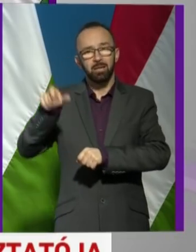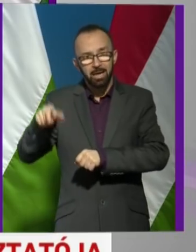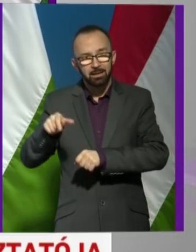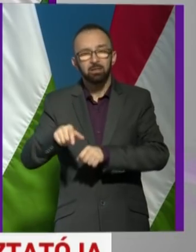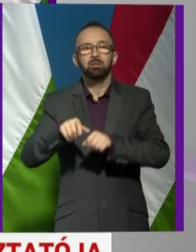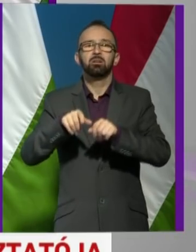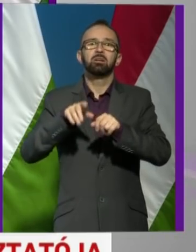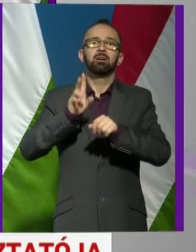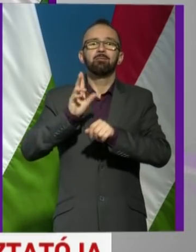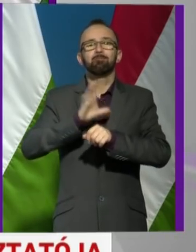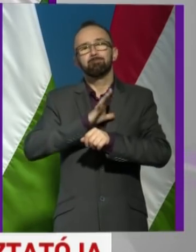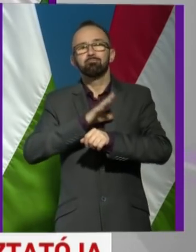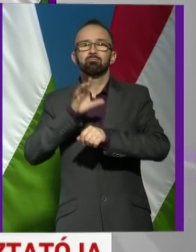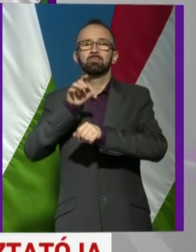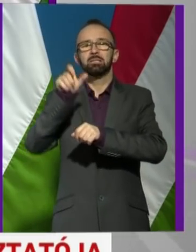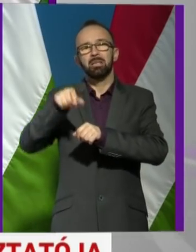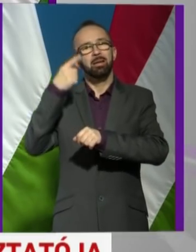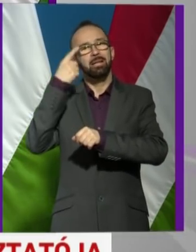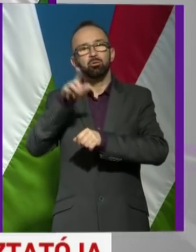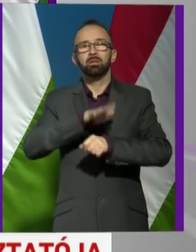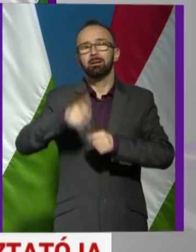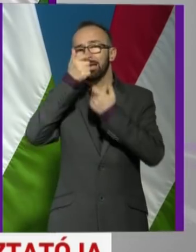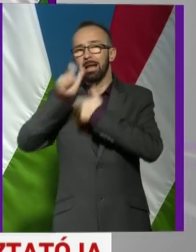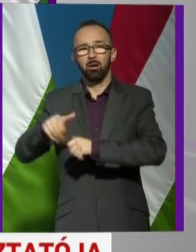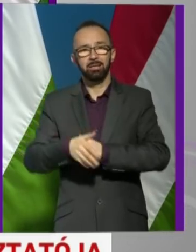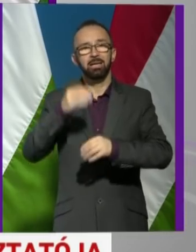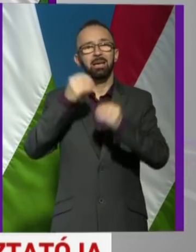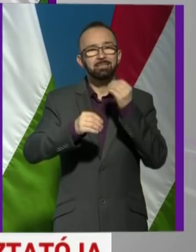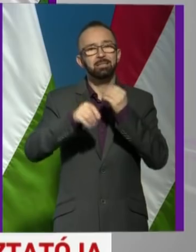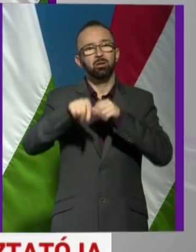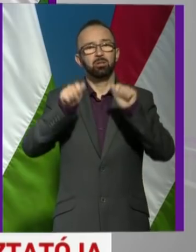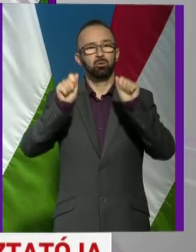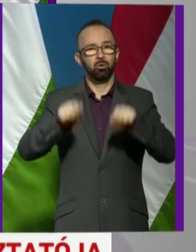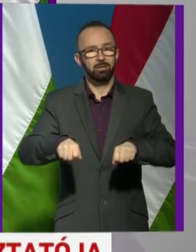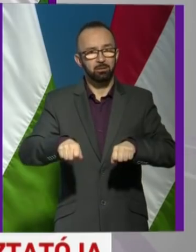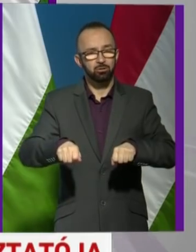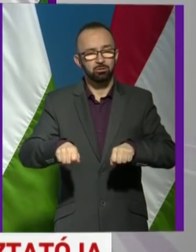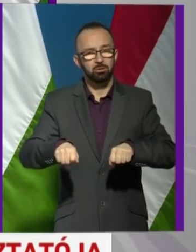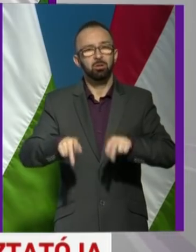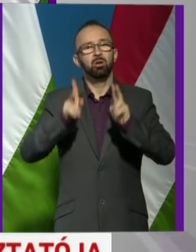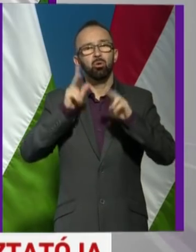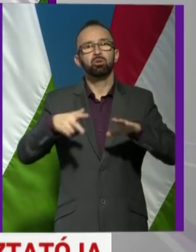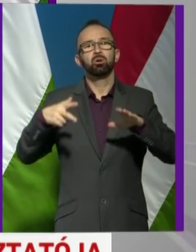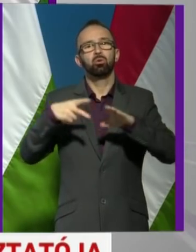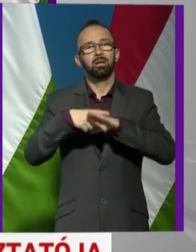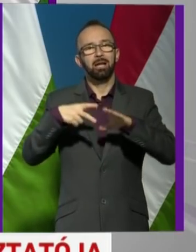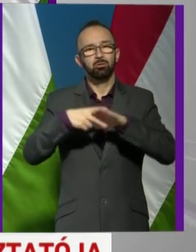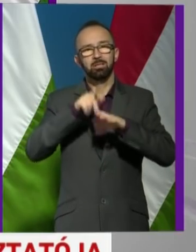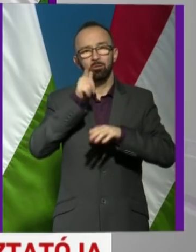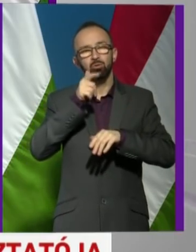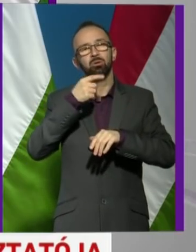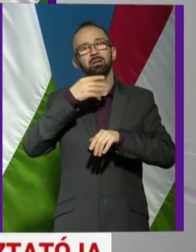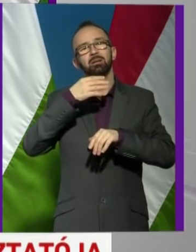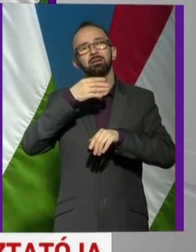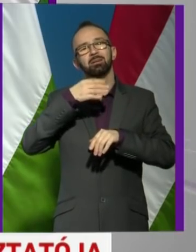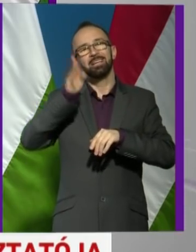potenciális fertőzött személyek ne tudják elhagyni a területet. Ezért született meg az a döntés, hogy korlátozzuk az Észak